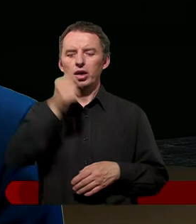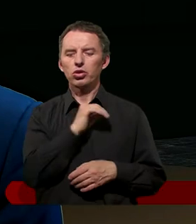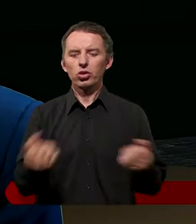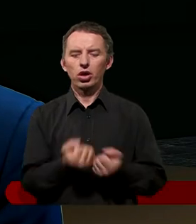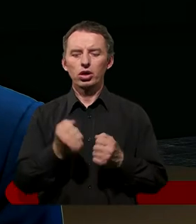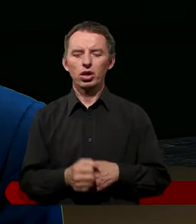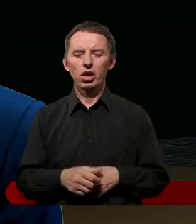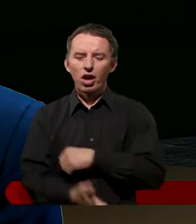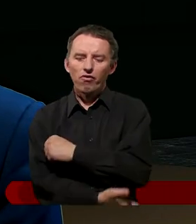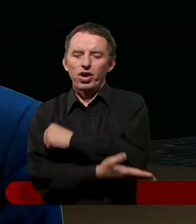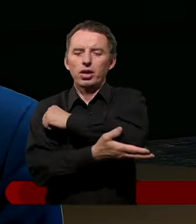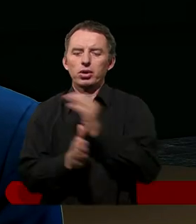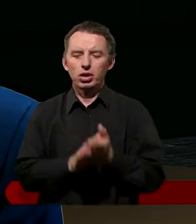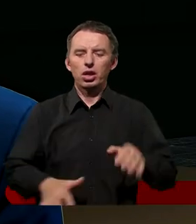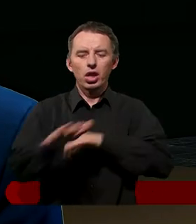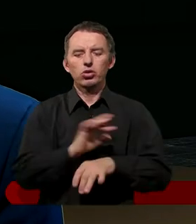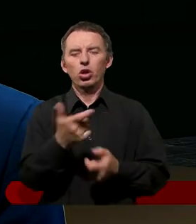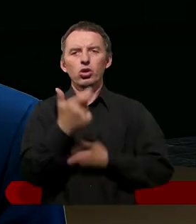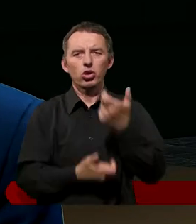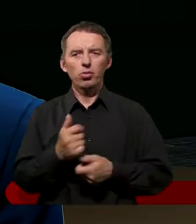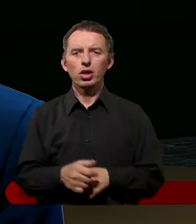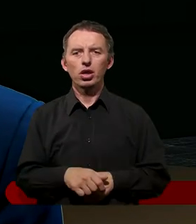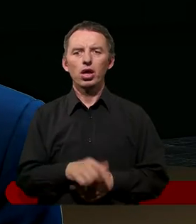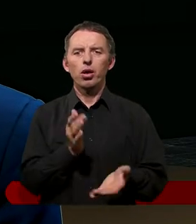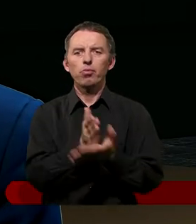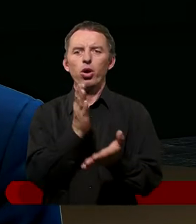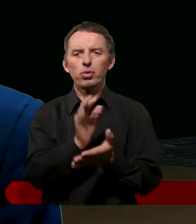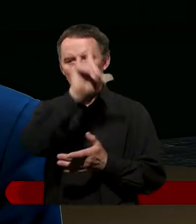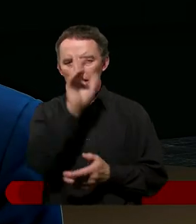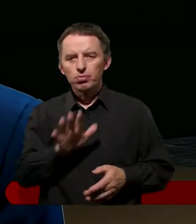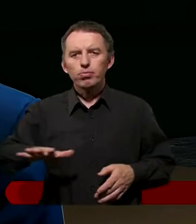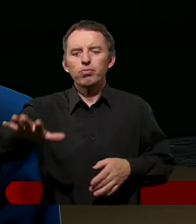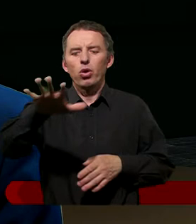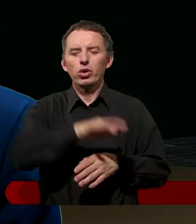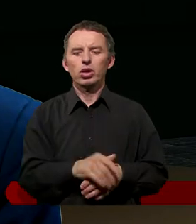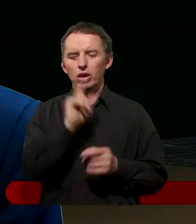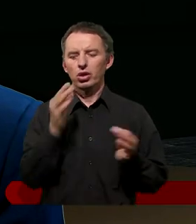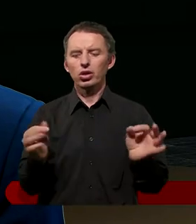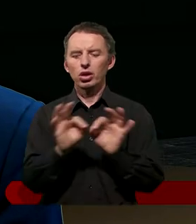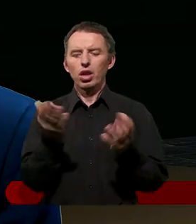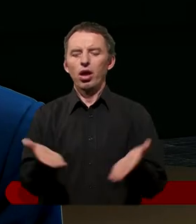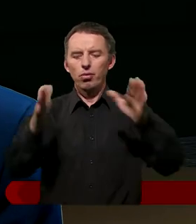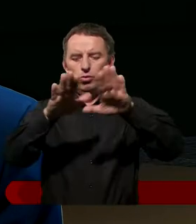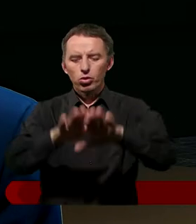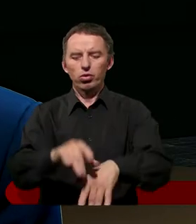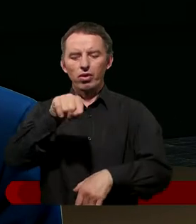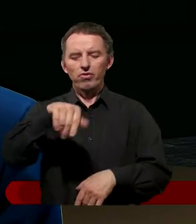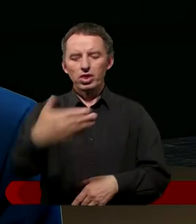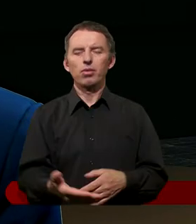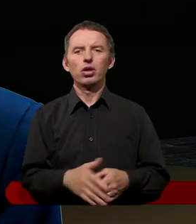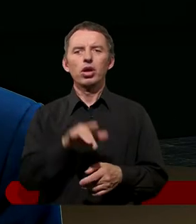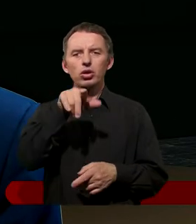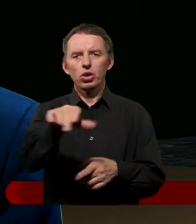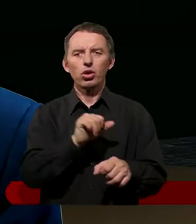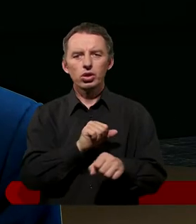będzie dobrze? Wesprzeć na duchu, aby ten człowiek, będąc w tej społeczności, mając te relacje z innymi, czuł się ubłogosławiony tym i